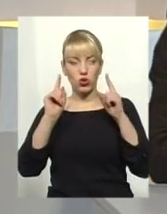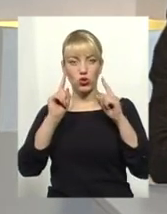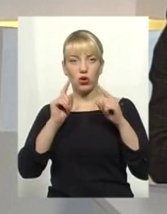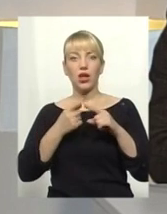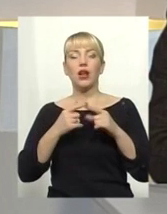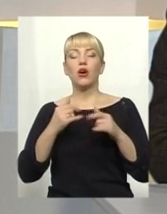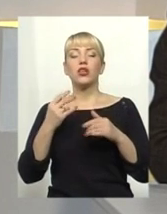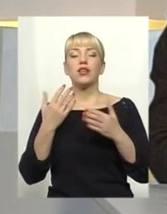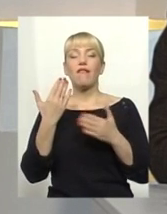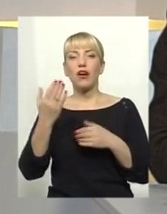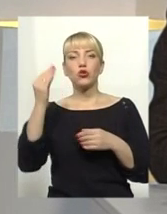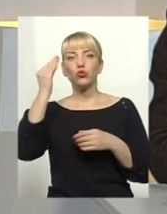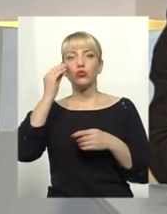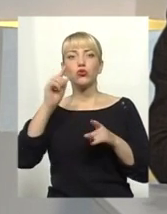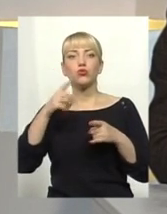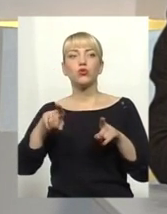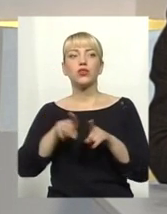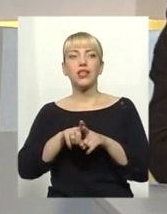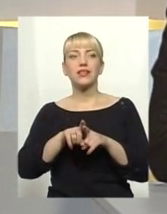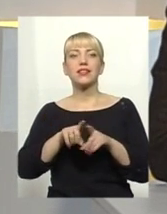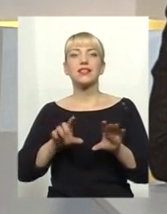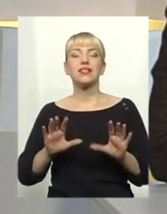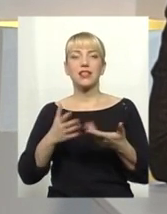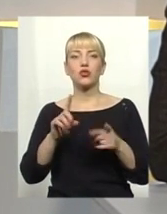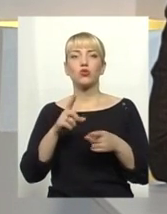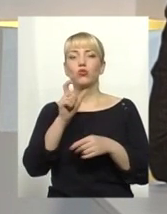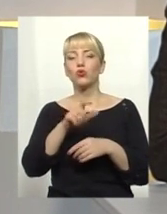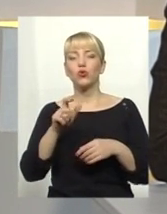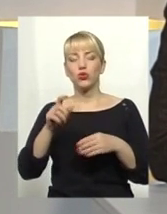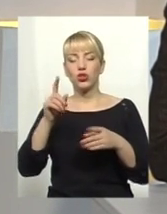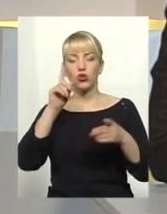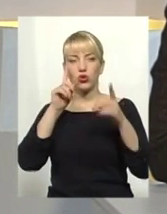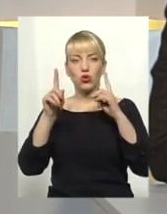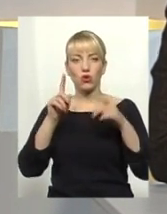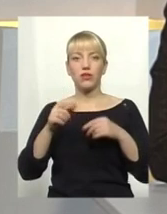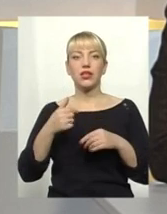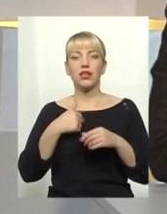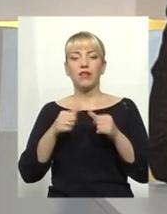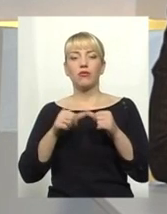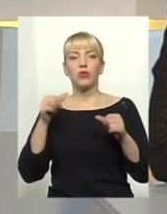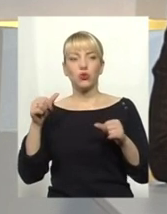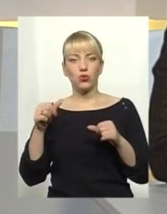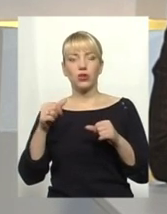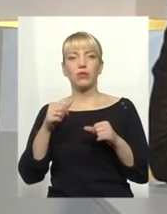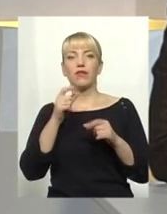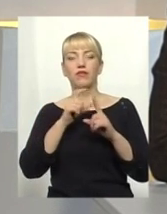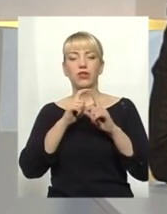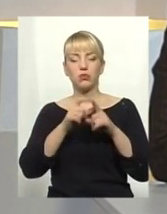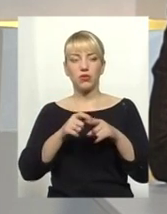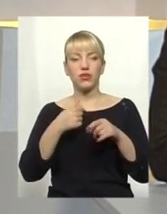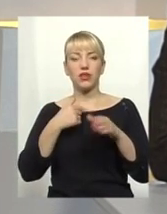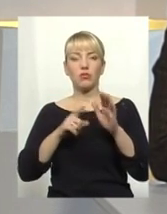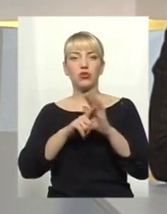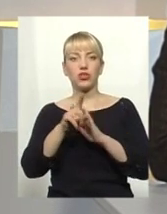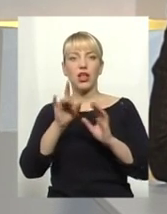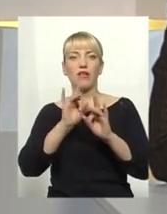сталося? Чому? Люди шоковані. Я ж в минулій відповіді почала